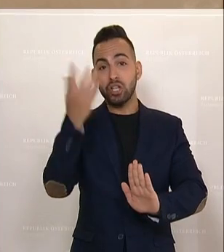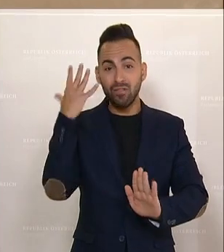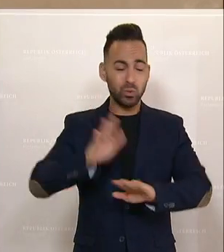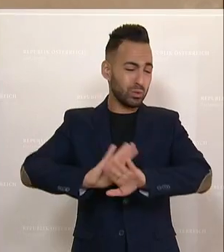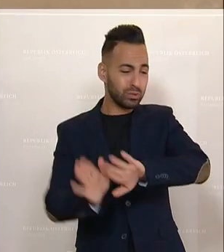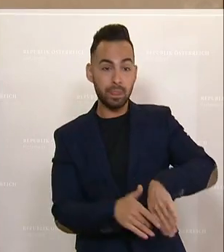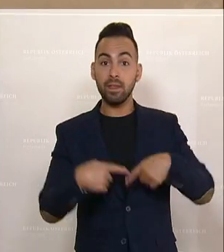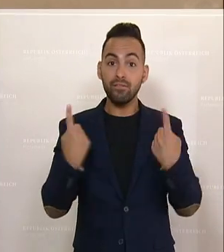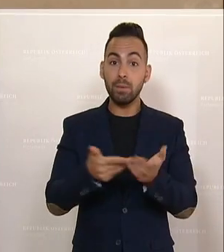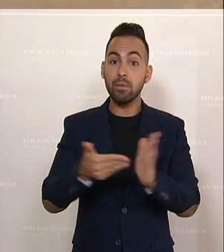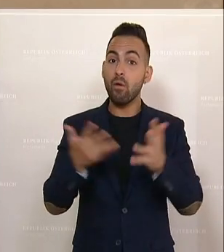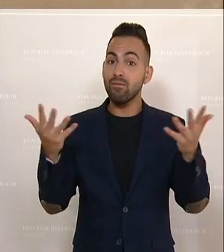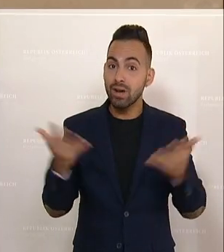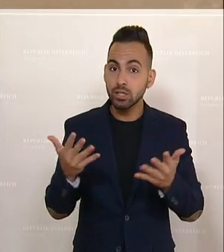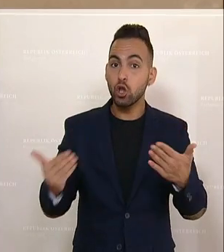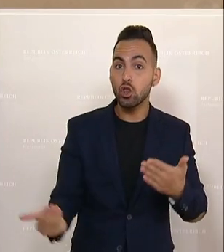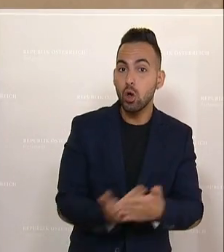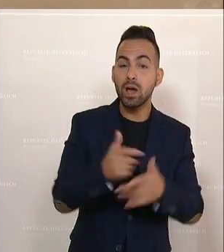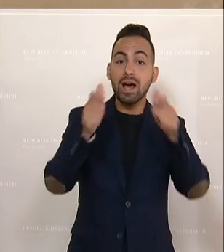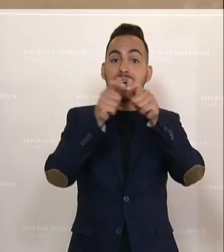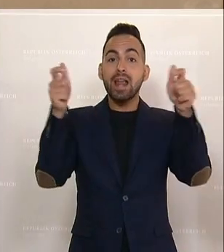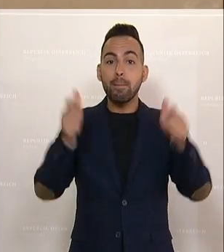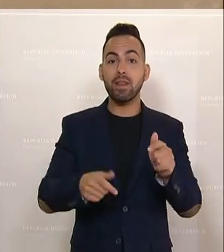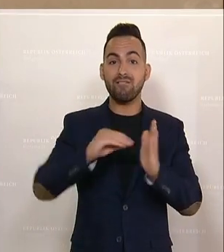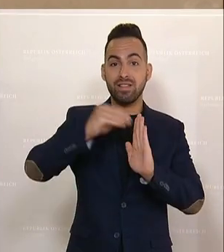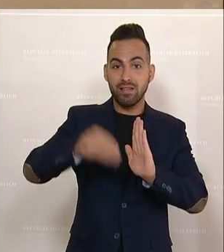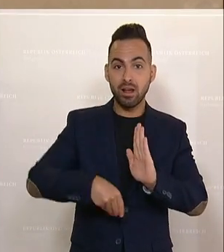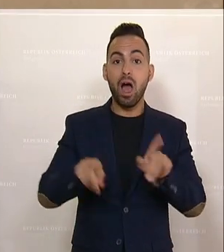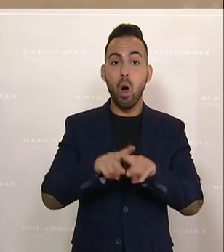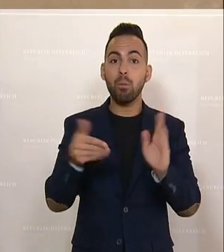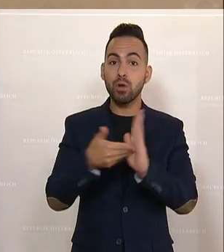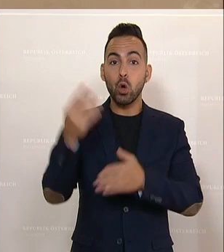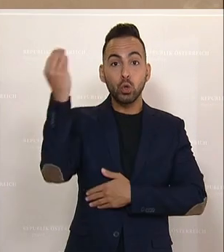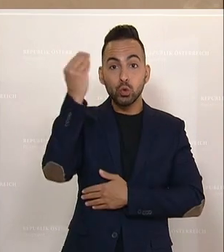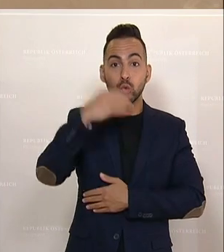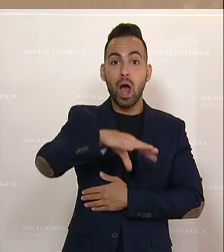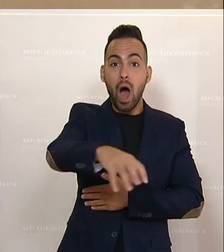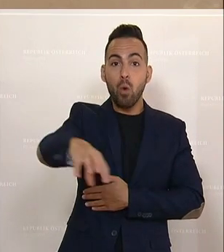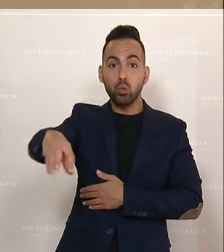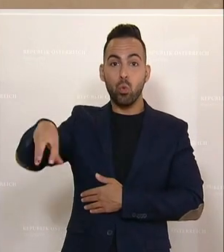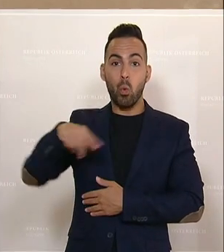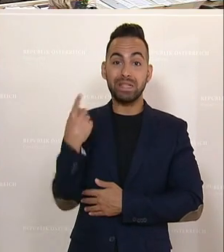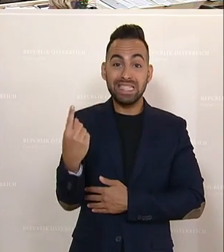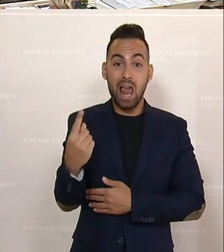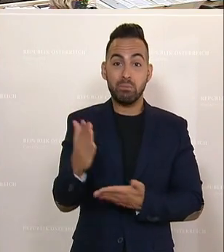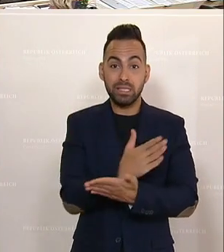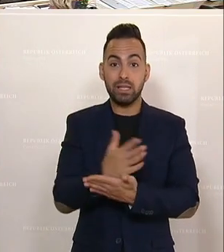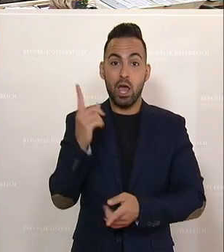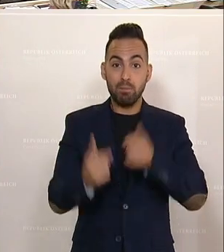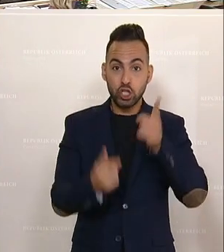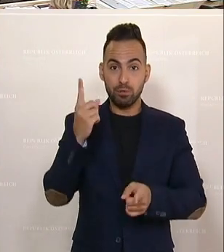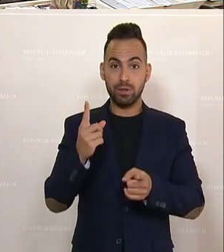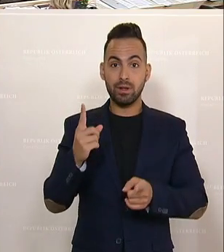Rahmenvertrag. Wir brauchen autonome Schulen mit einem modernen Arbeitsvertrag,